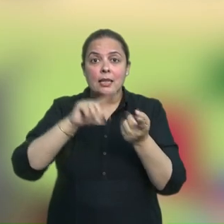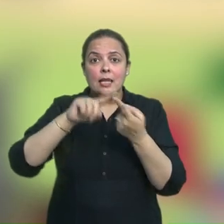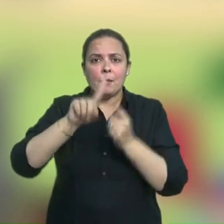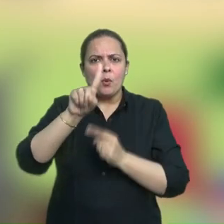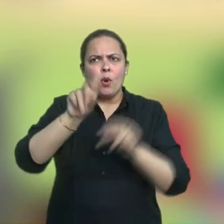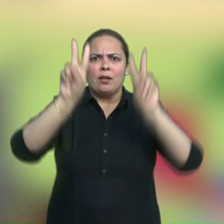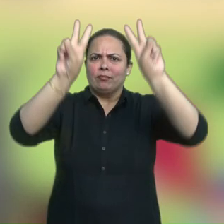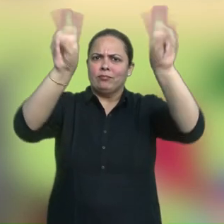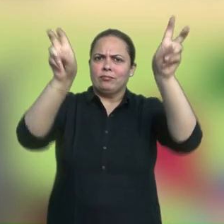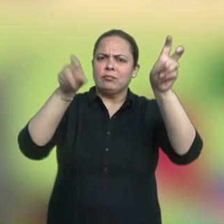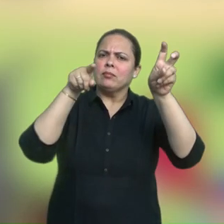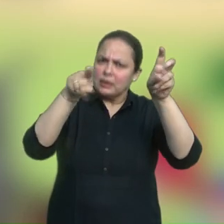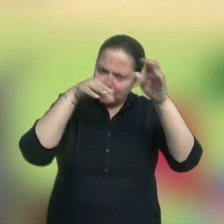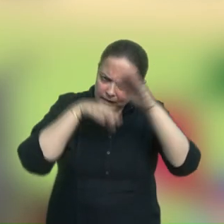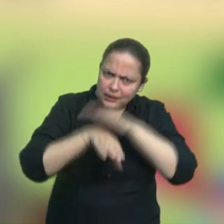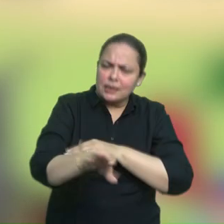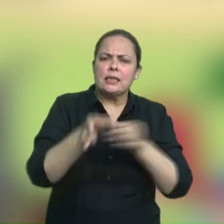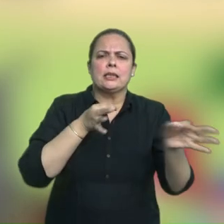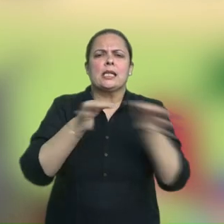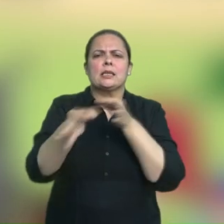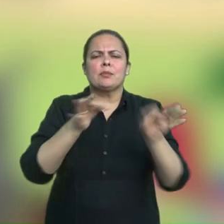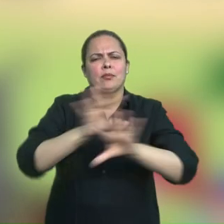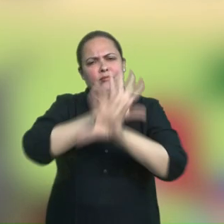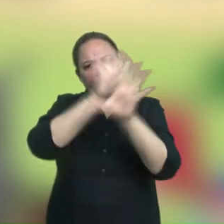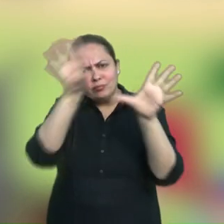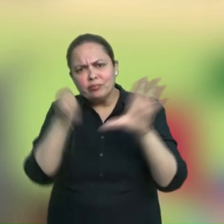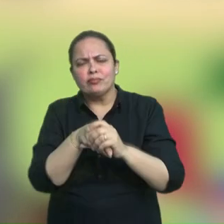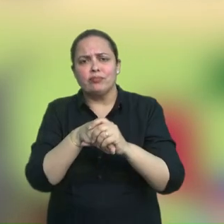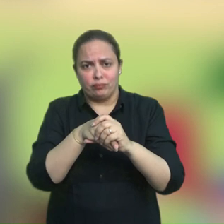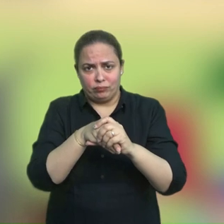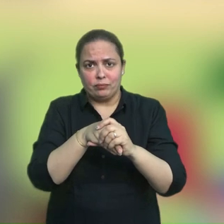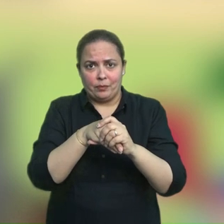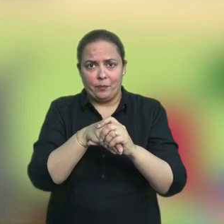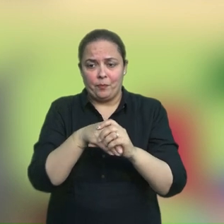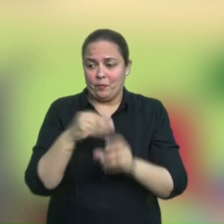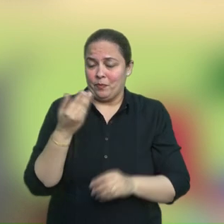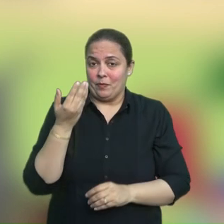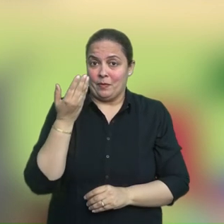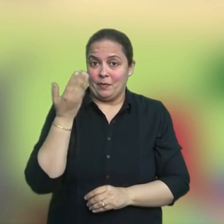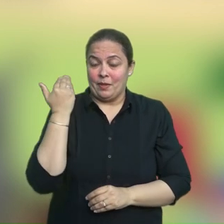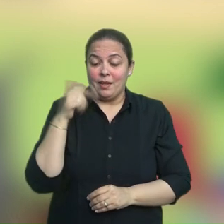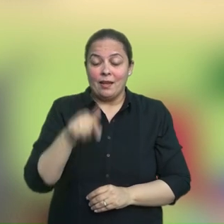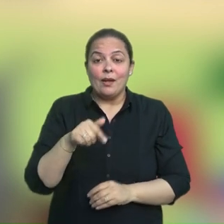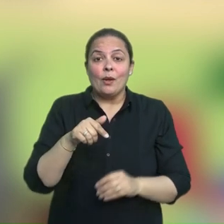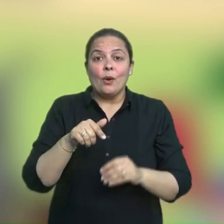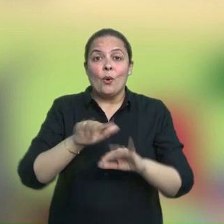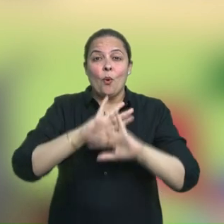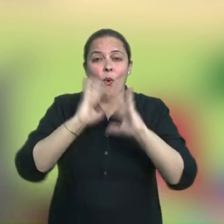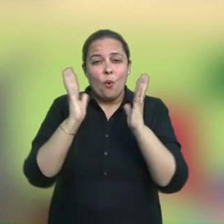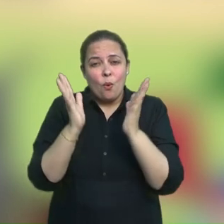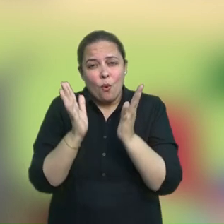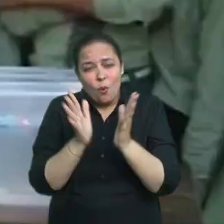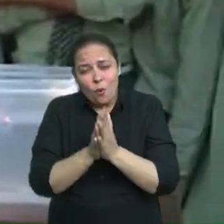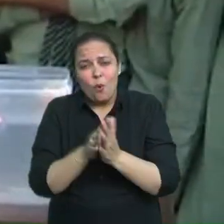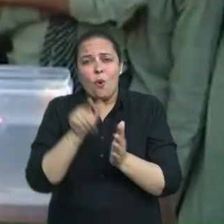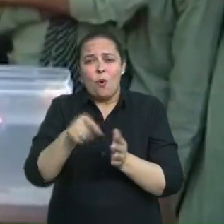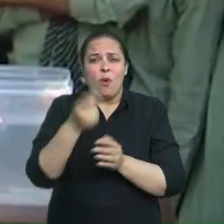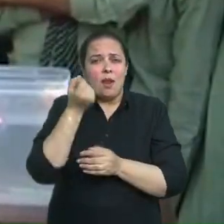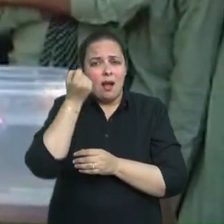स्कूली शिक्षा के लिए नई राष्ट्रिय पाठे चर्या की रूप रेखा 2023 में भी शिक्षा के समगर,